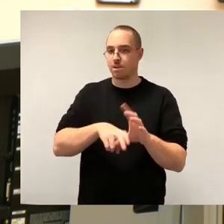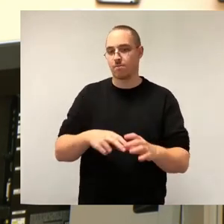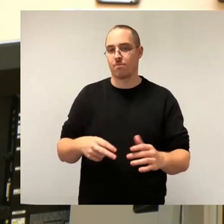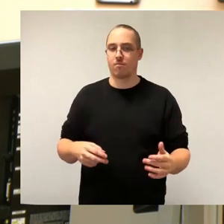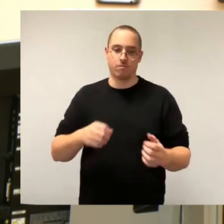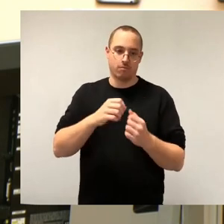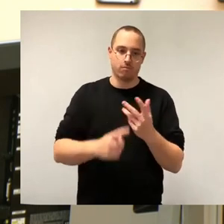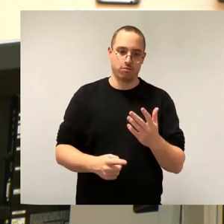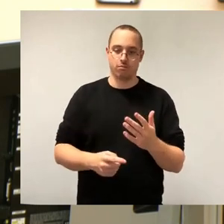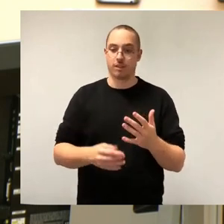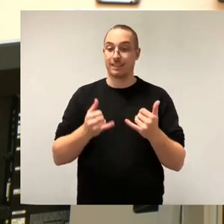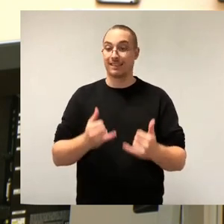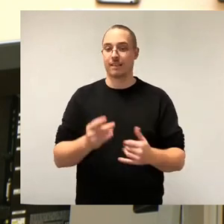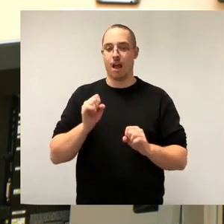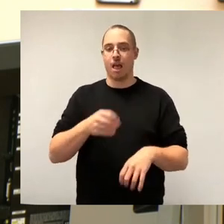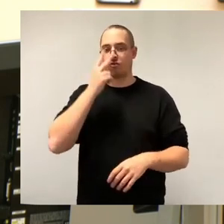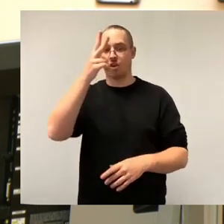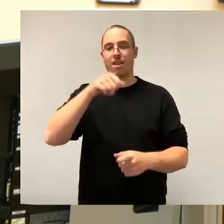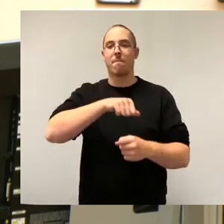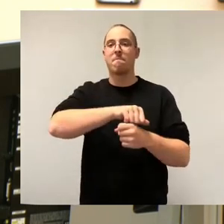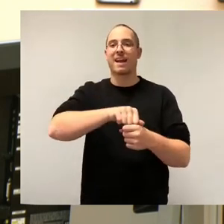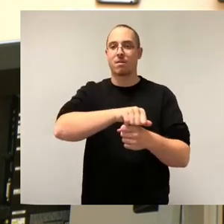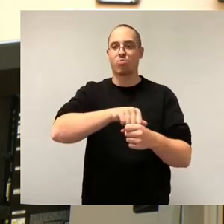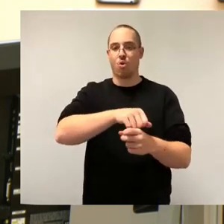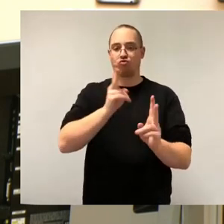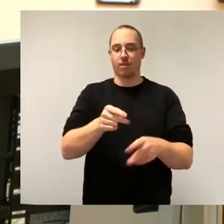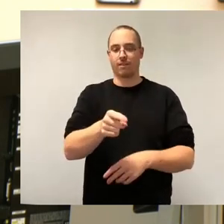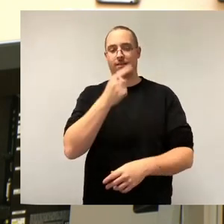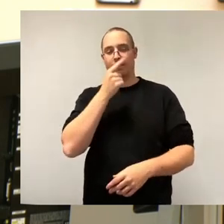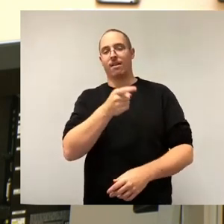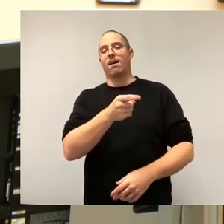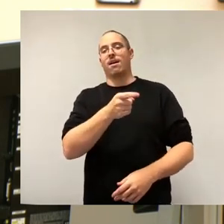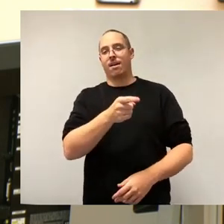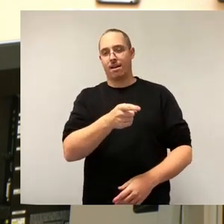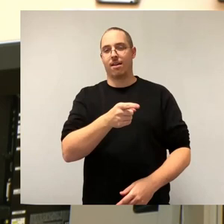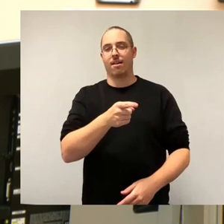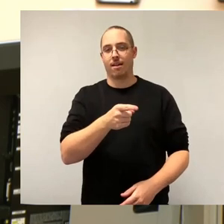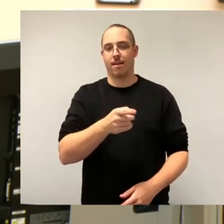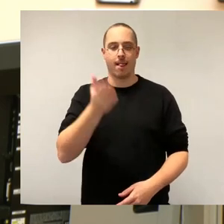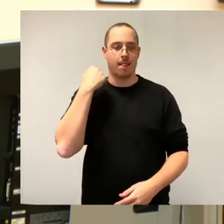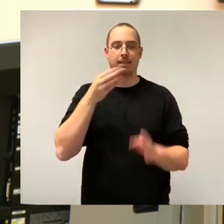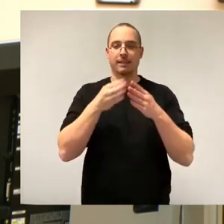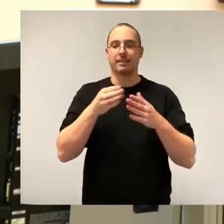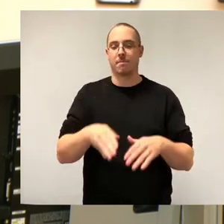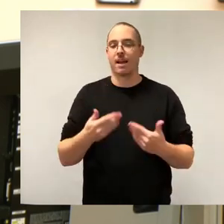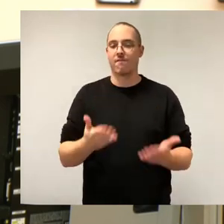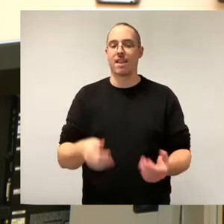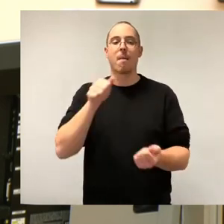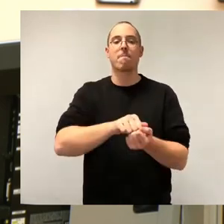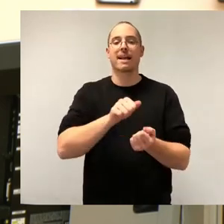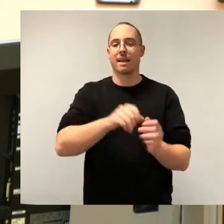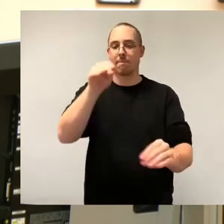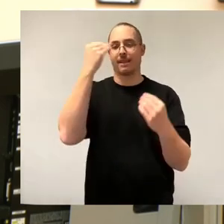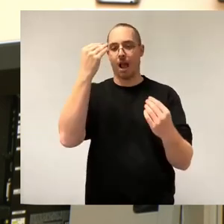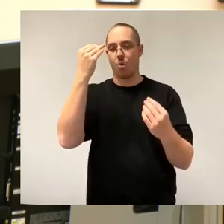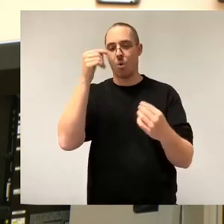Stadt Magdeburg gemacht hat. Dort haben wir im Dezember eine Pressemitteilung von Intel mit dem dortigen Oberbürgermeister gesehen,